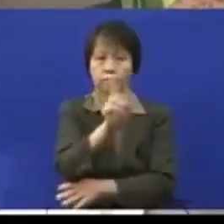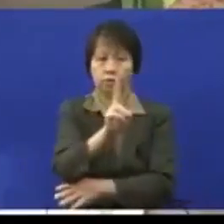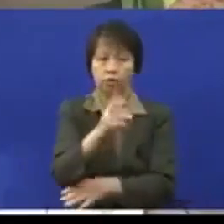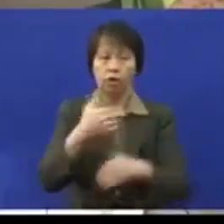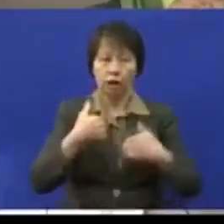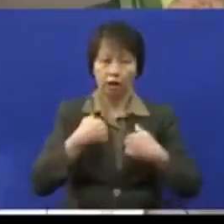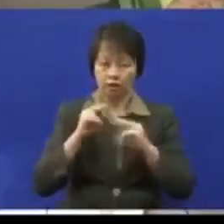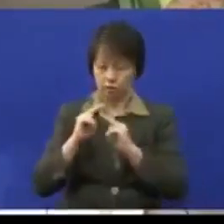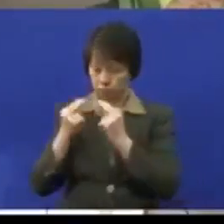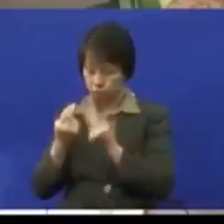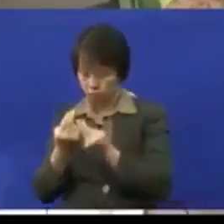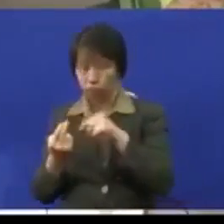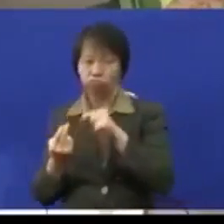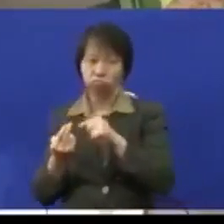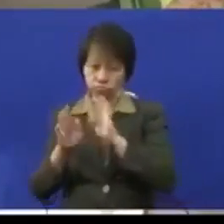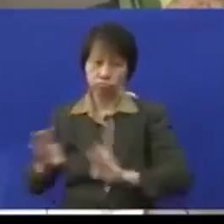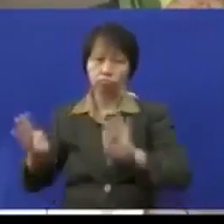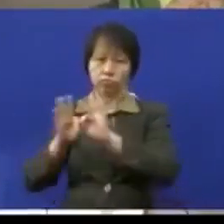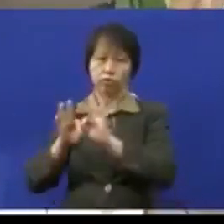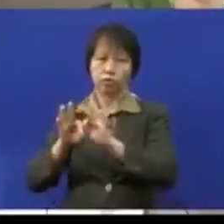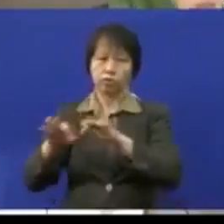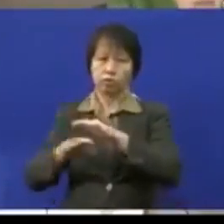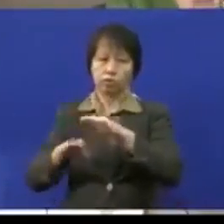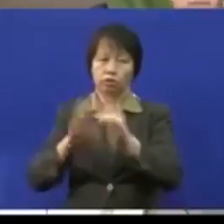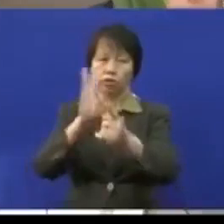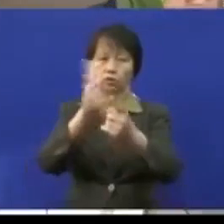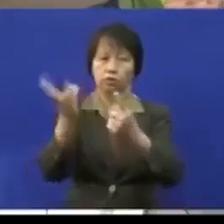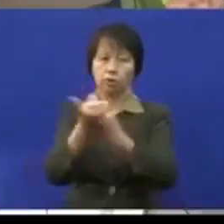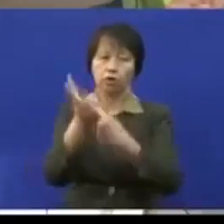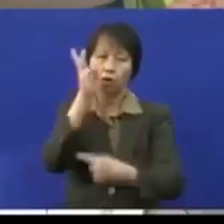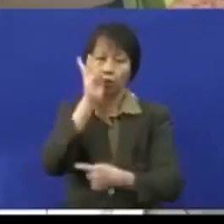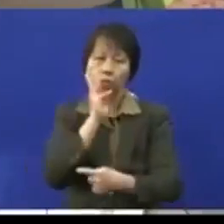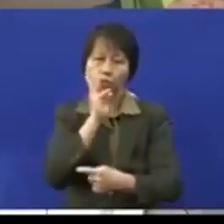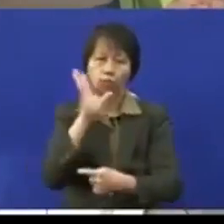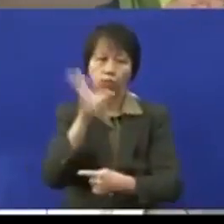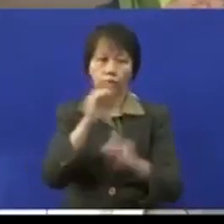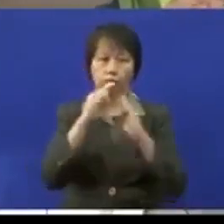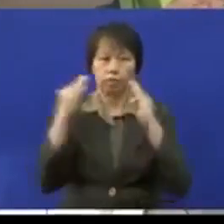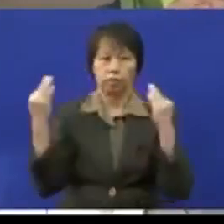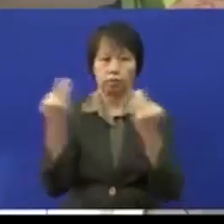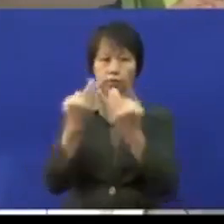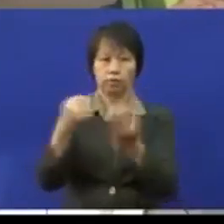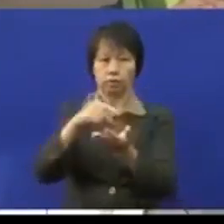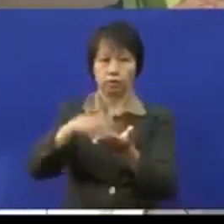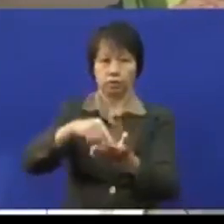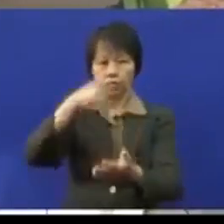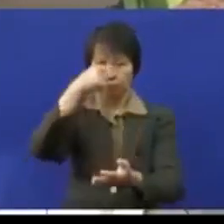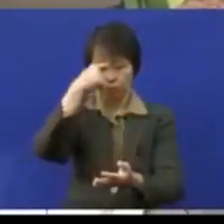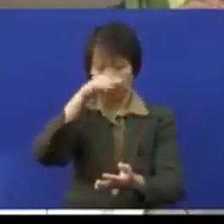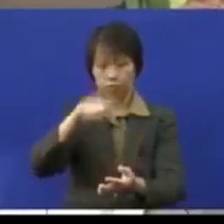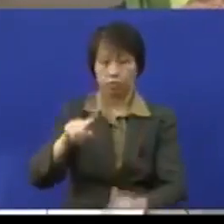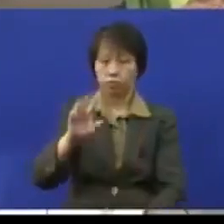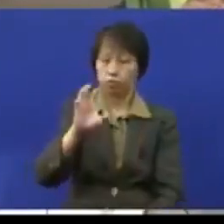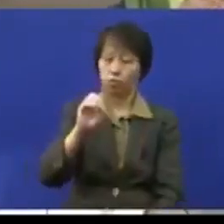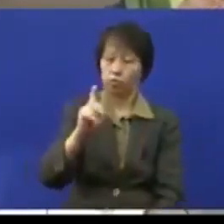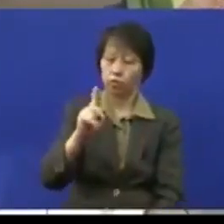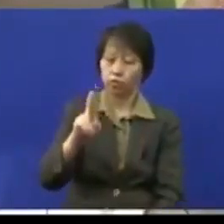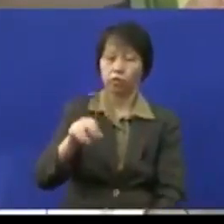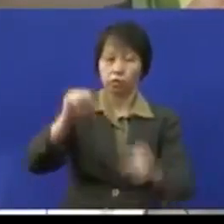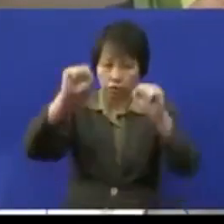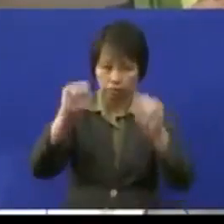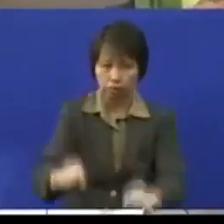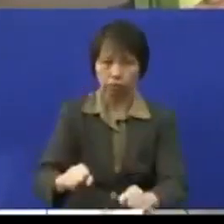mengujukkan unit di bawah SENCO kebajikan wanita dan juga keluarga ini untuk orang orang-orang supaya ini dapat